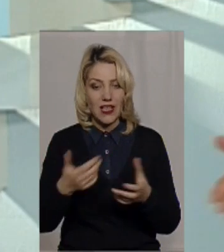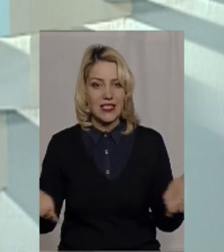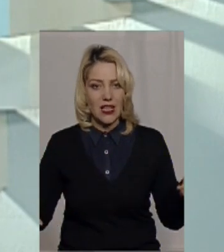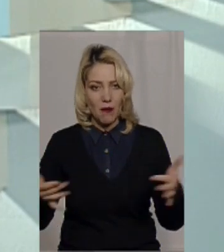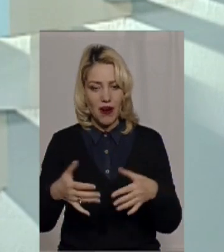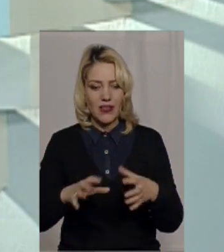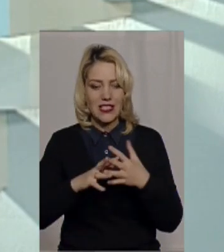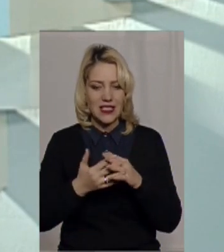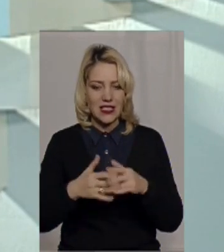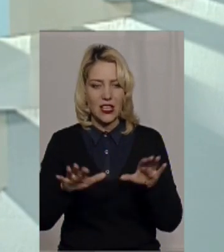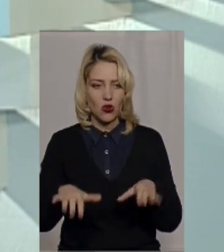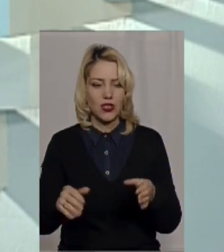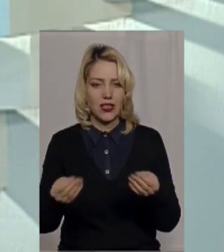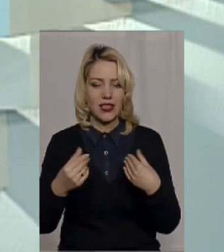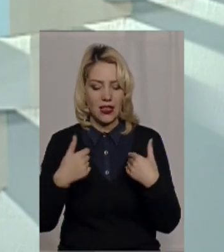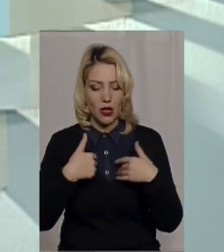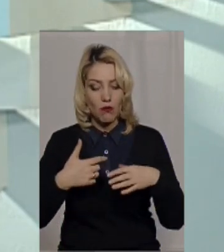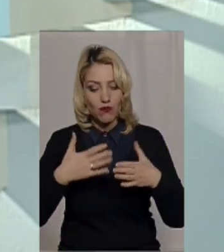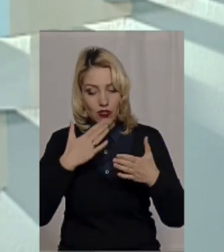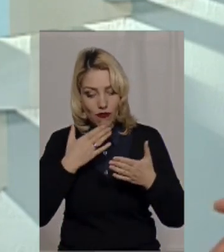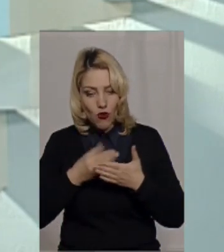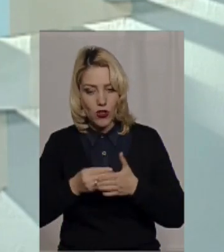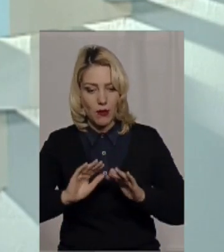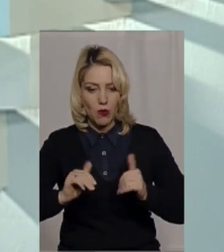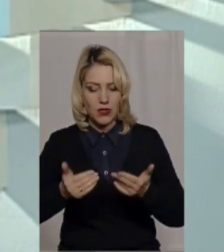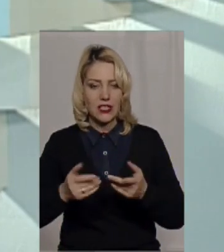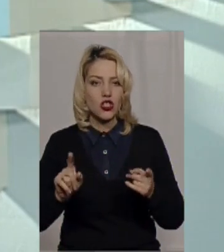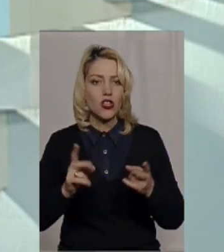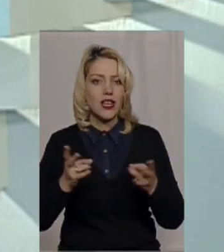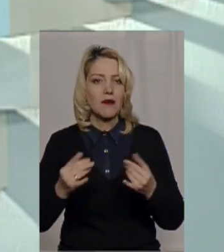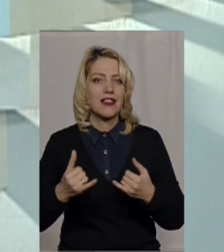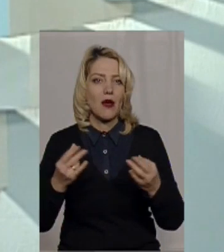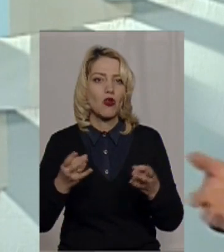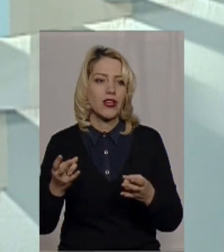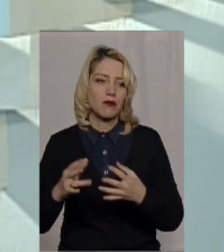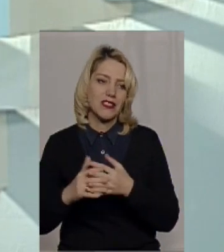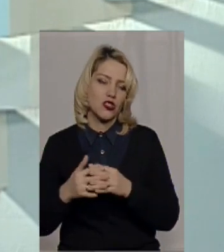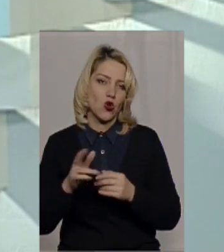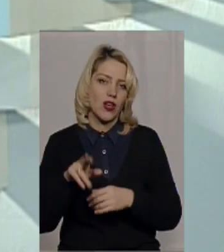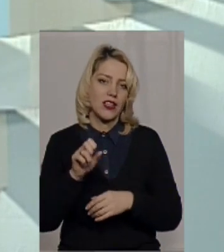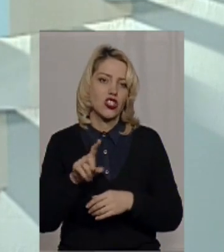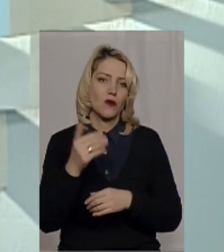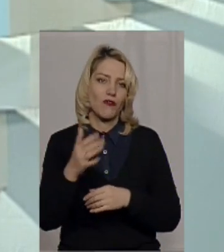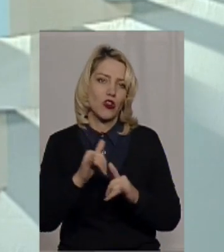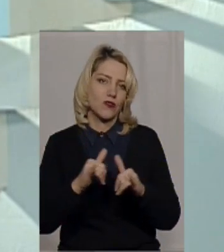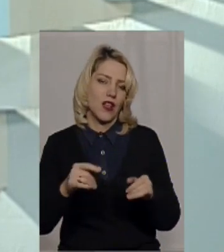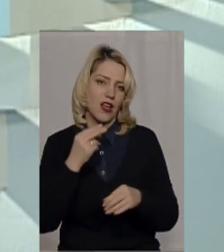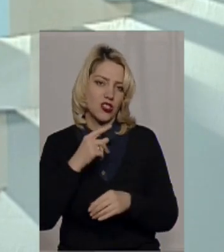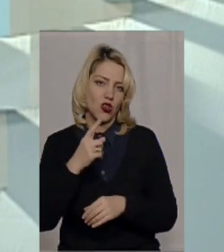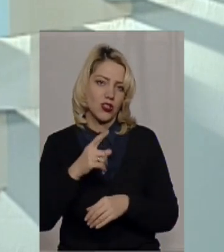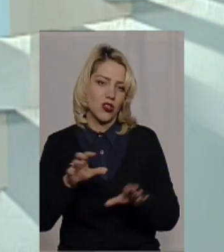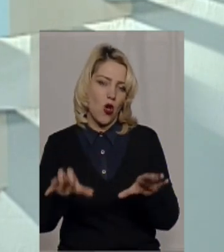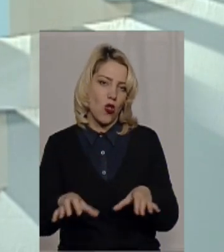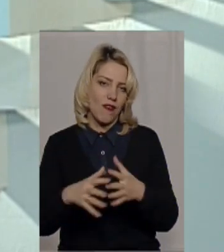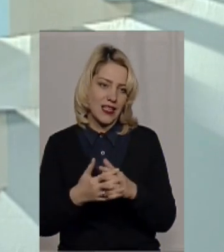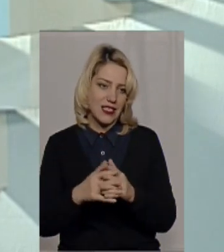давайте, дайте пропозиції свої, але обґрунтовані. Що вам треба для потреб сільської ради, для того, щоб ви розвивалися краще? Один сільський